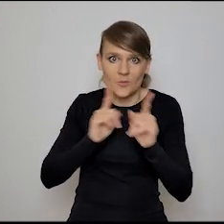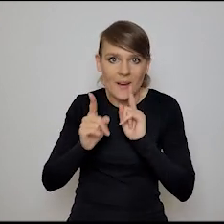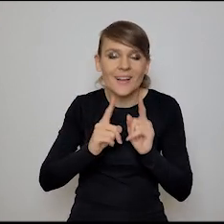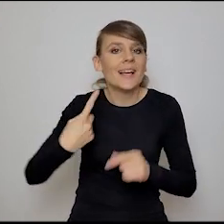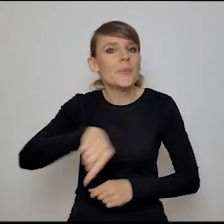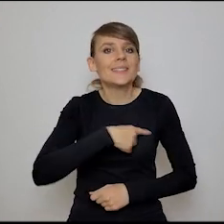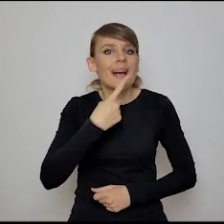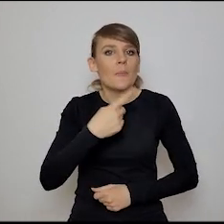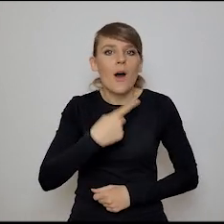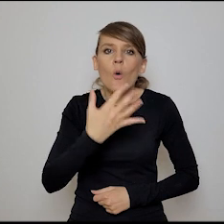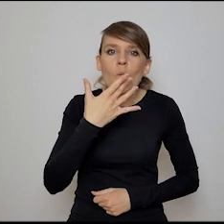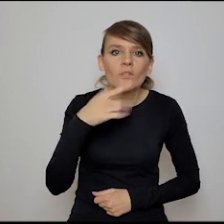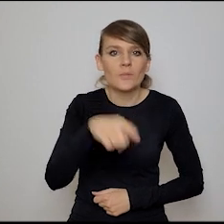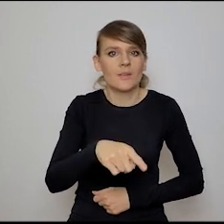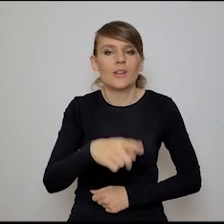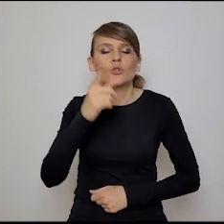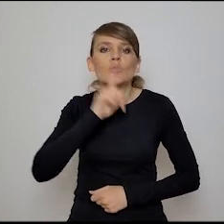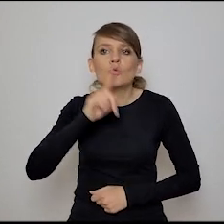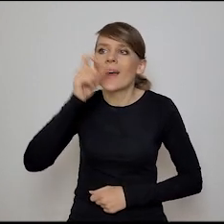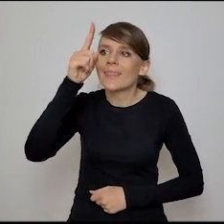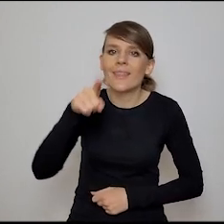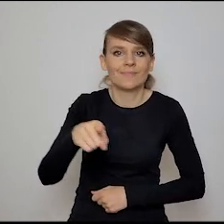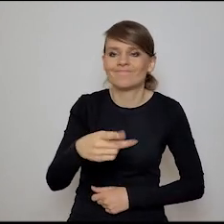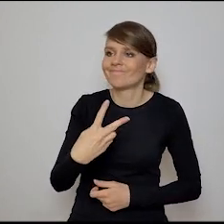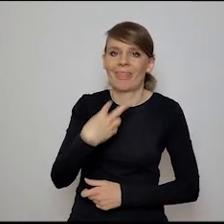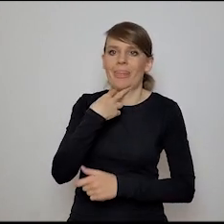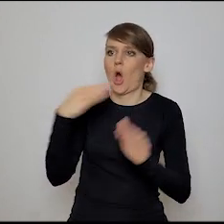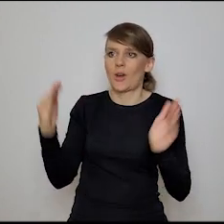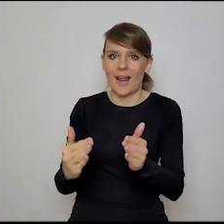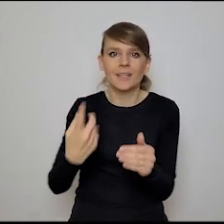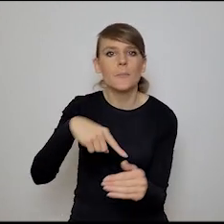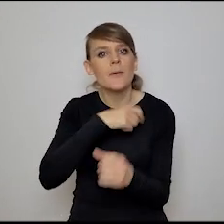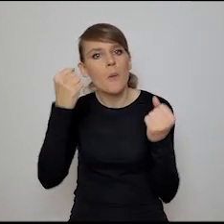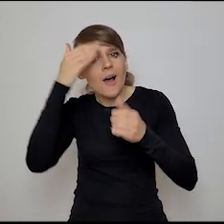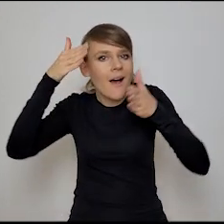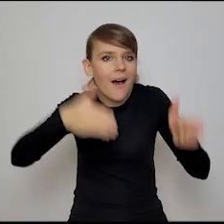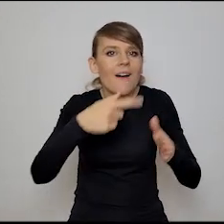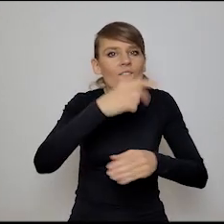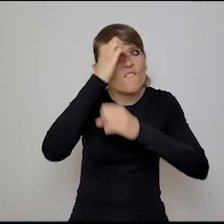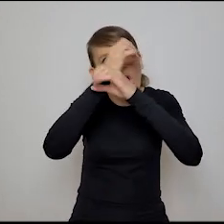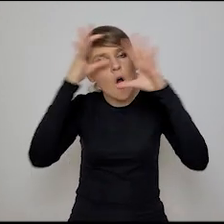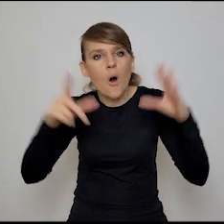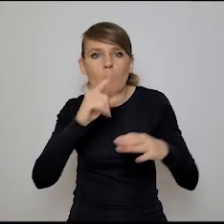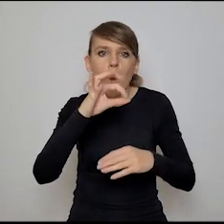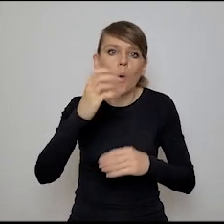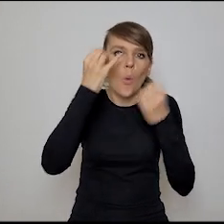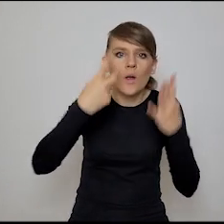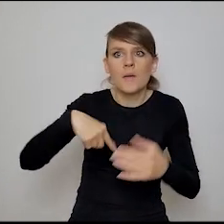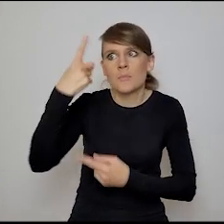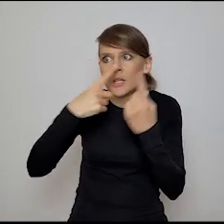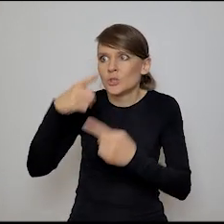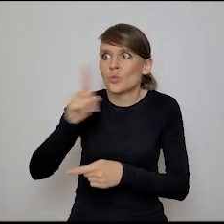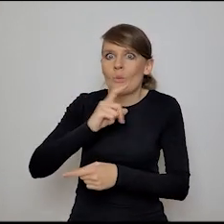mało mówimy o ograniczeniach sztucznej inteligencji, że za bardzo bazujemy na takim popkulturowym wyobrażeniu, że ona przyjdzie i nas zje,